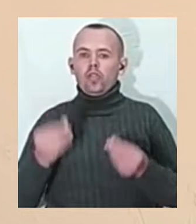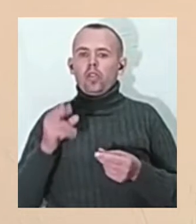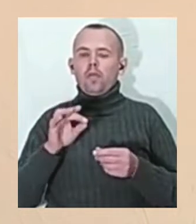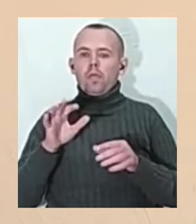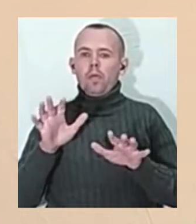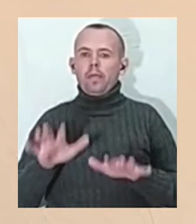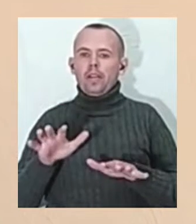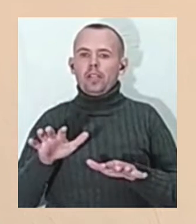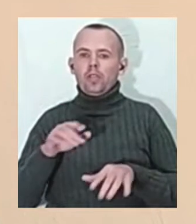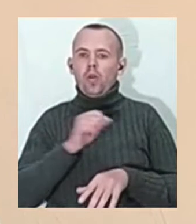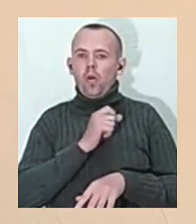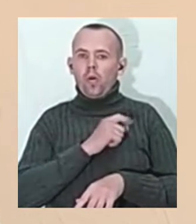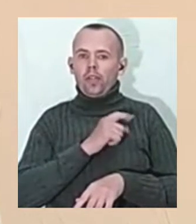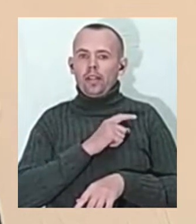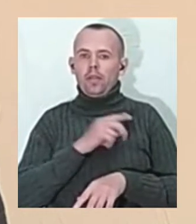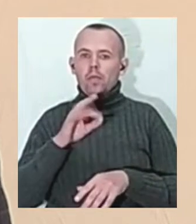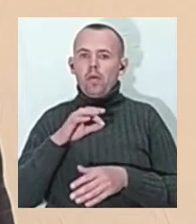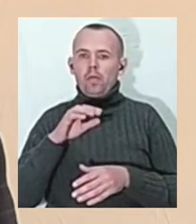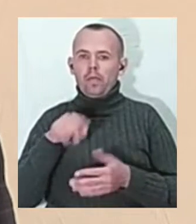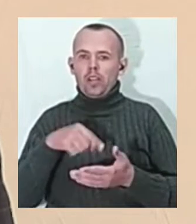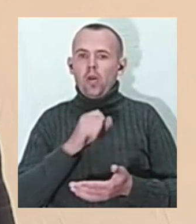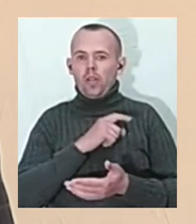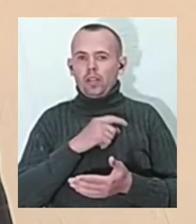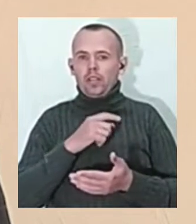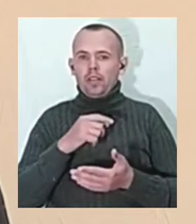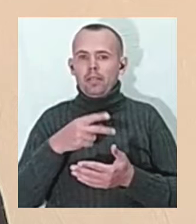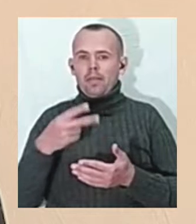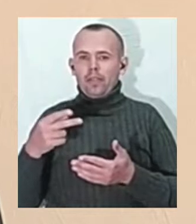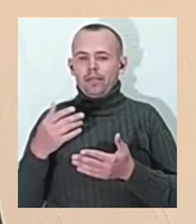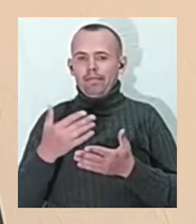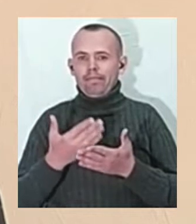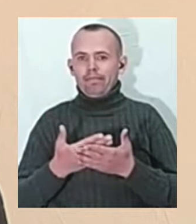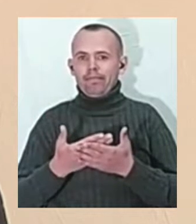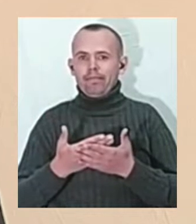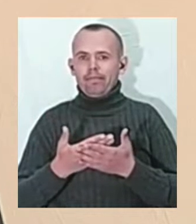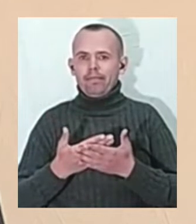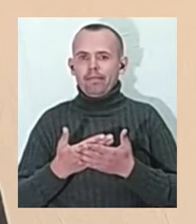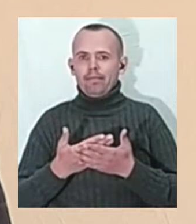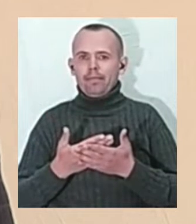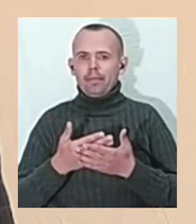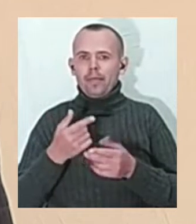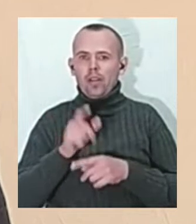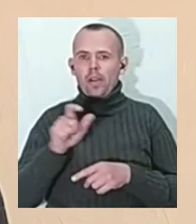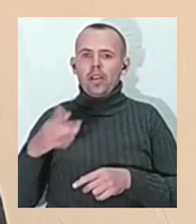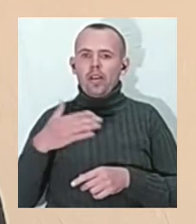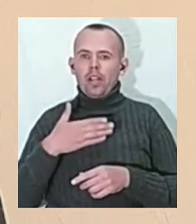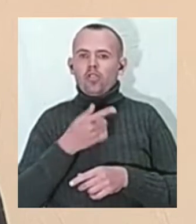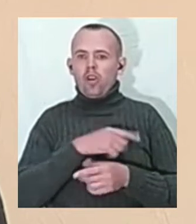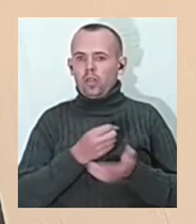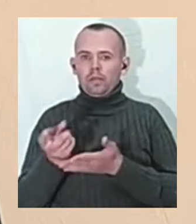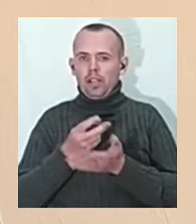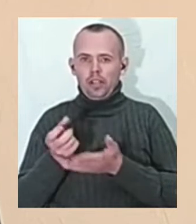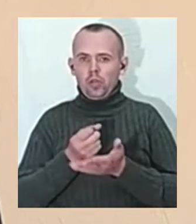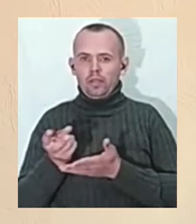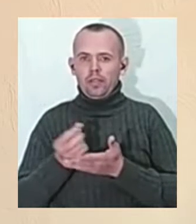приблизно 200 до 300 громадян госпіталізуються у